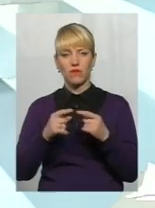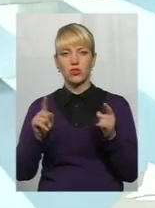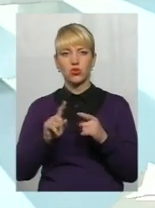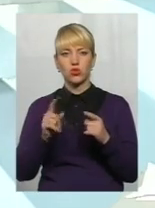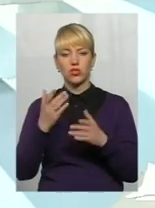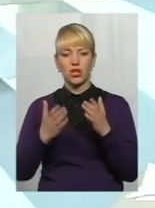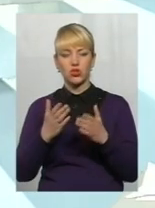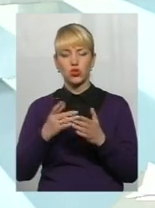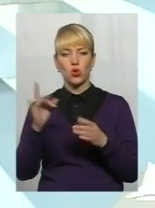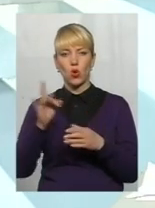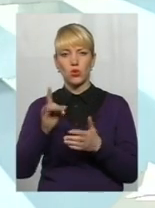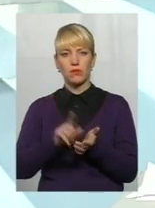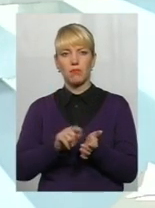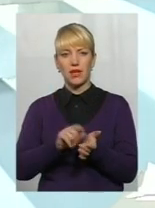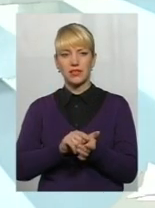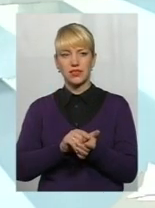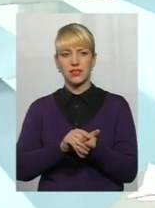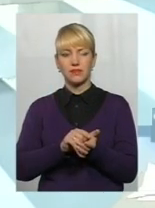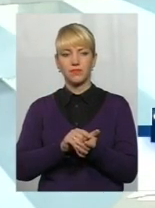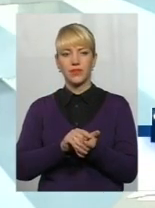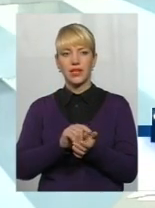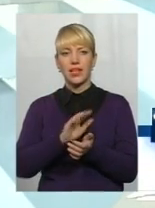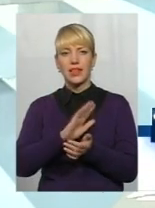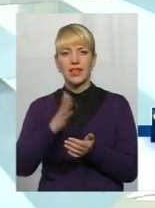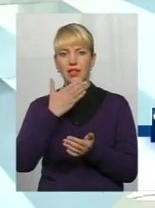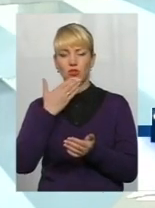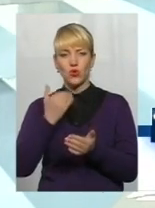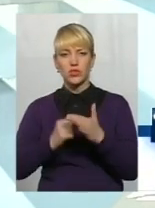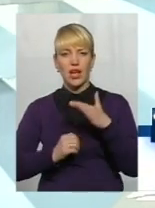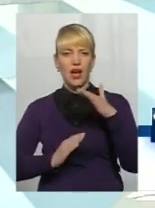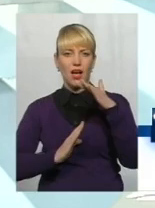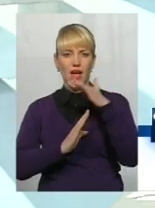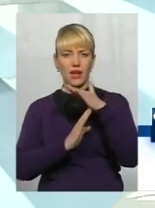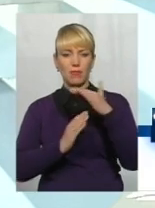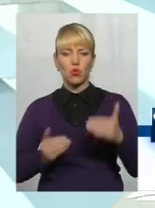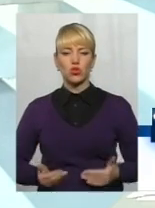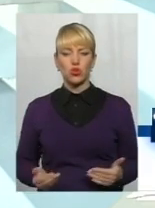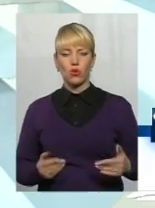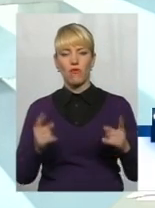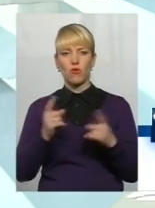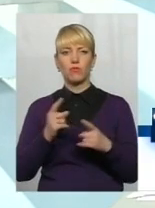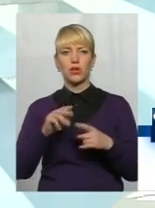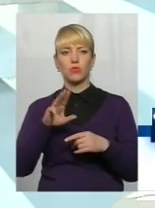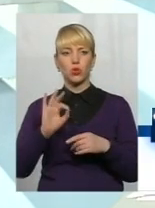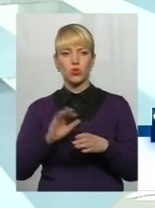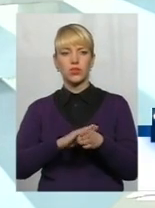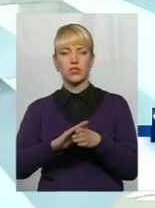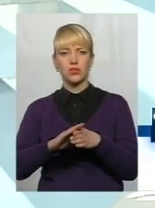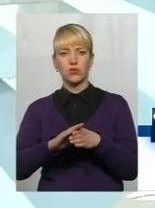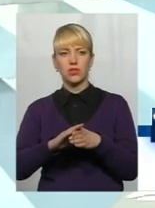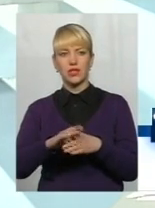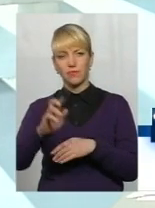що якщо розмір пенсії не досягає прожиткового мінімуму, то здійснюється